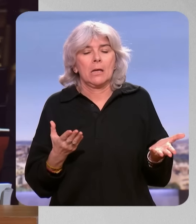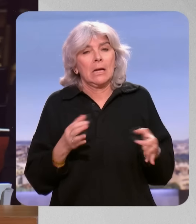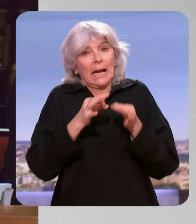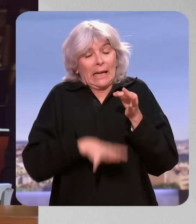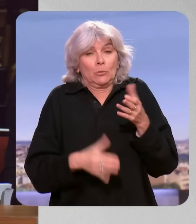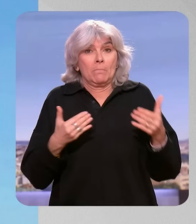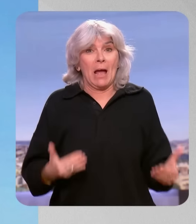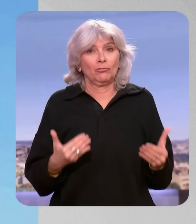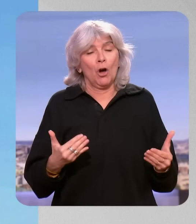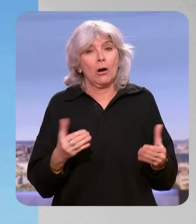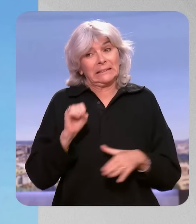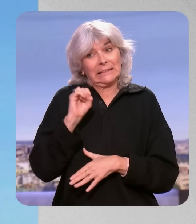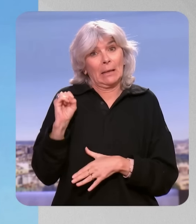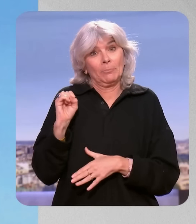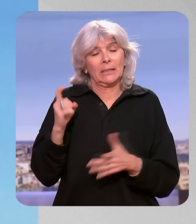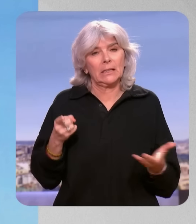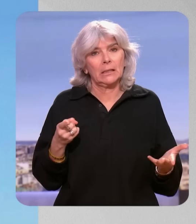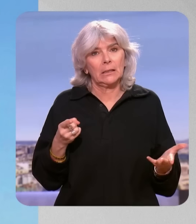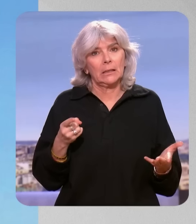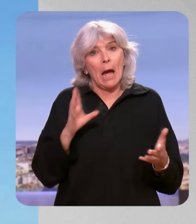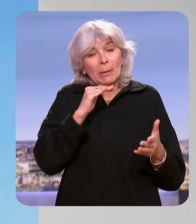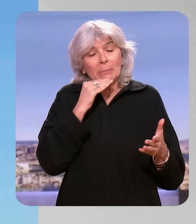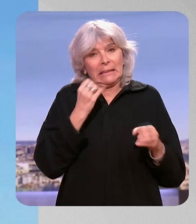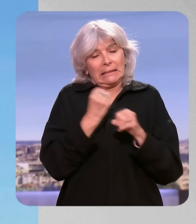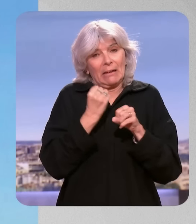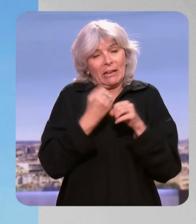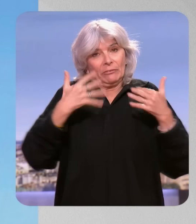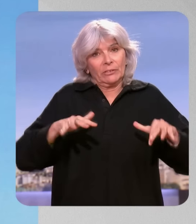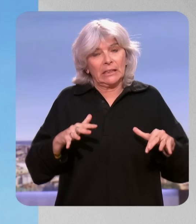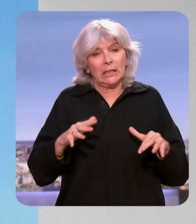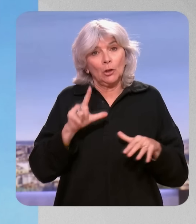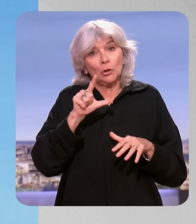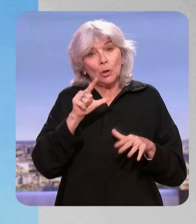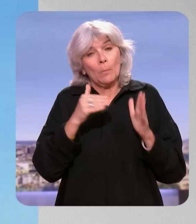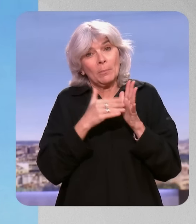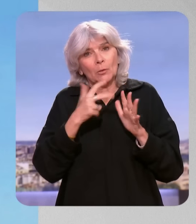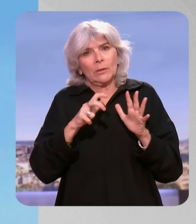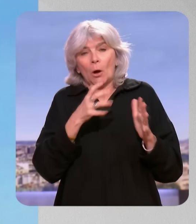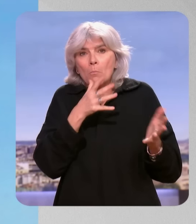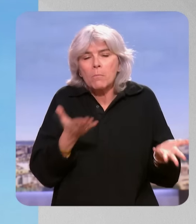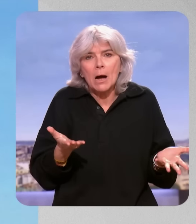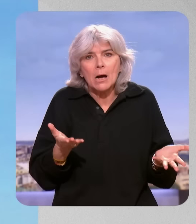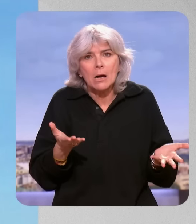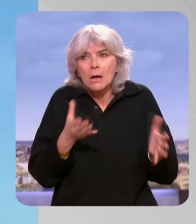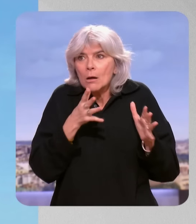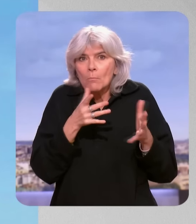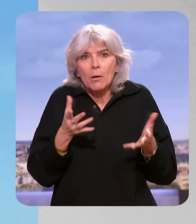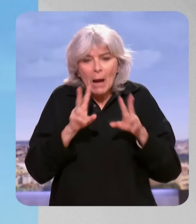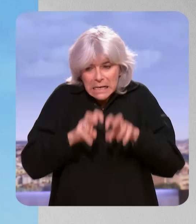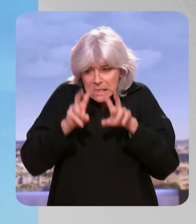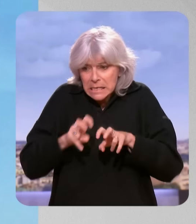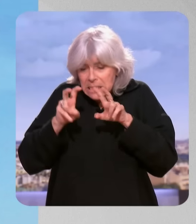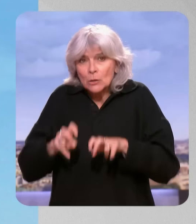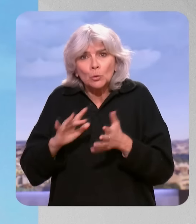fini samedi, dans l'après-midi. À 2 800, on est incapable d'examiner